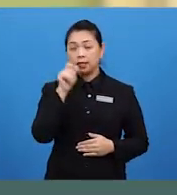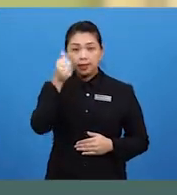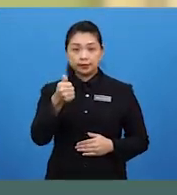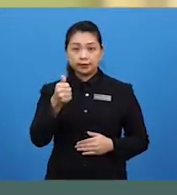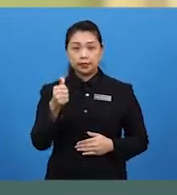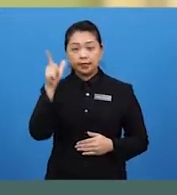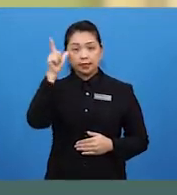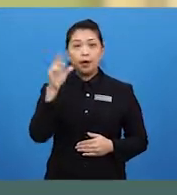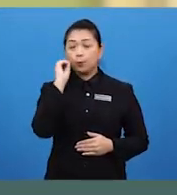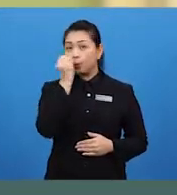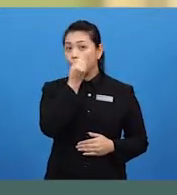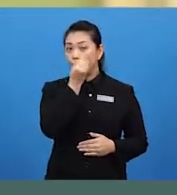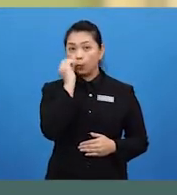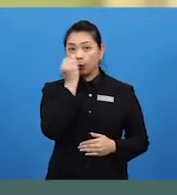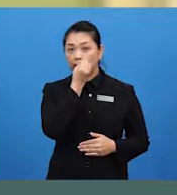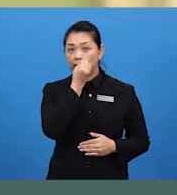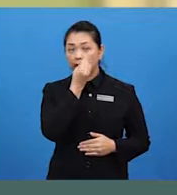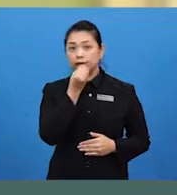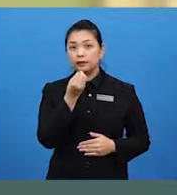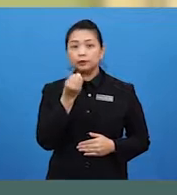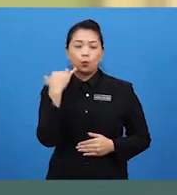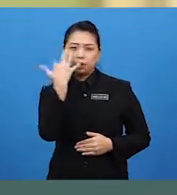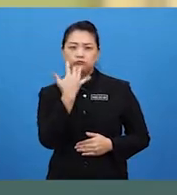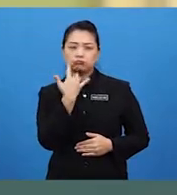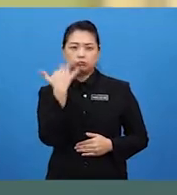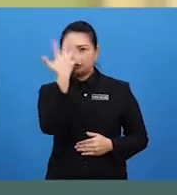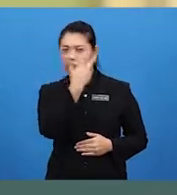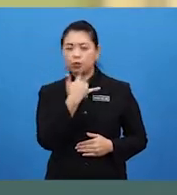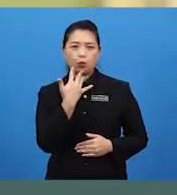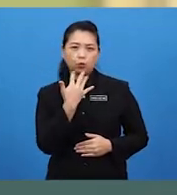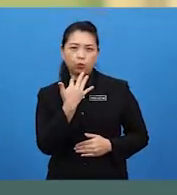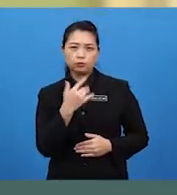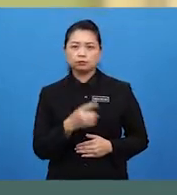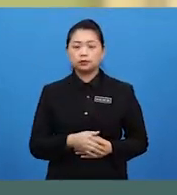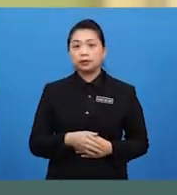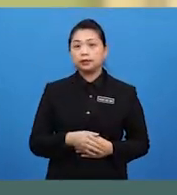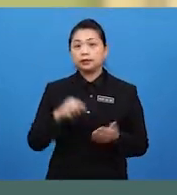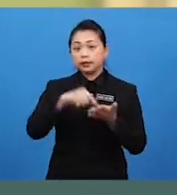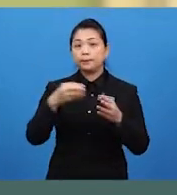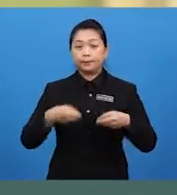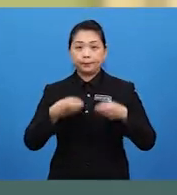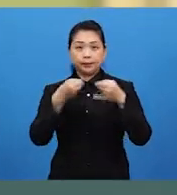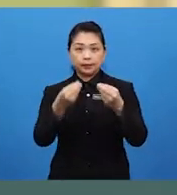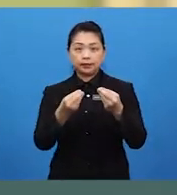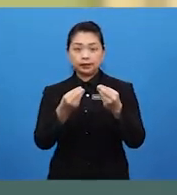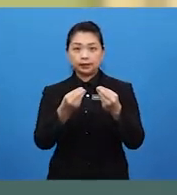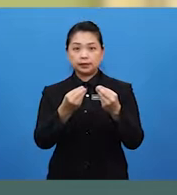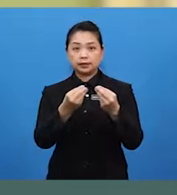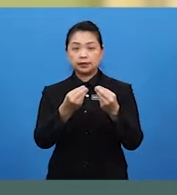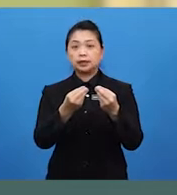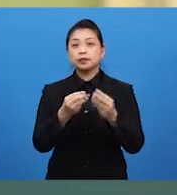yang berwarna-warni dan menarik mata anda. Ini memberikan satu suasana keindahan